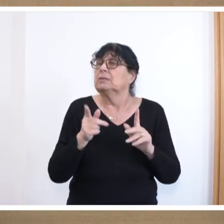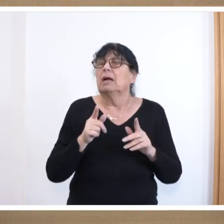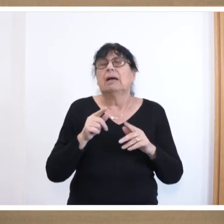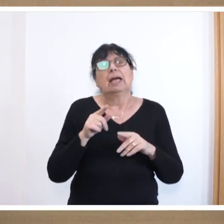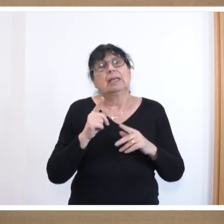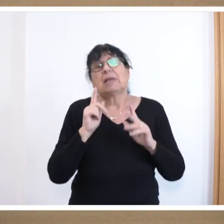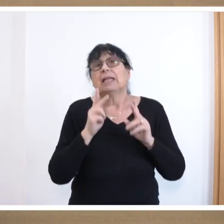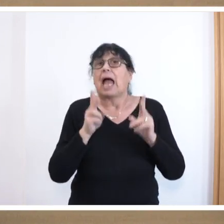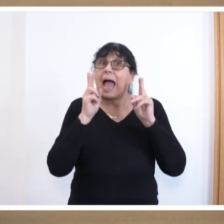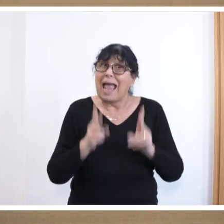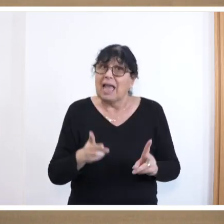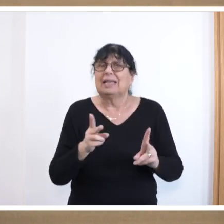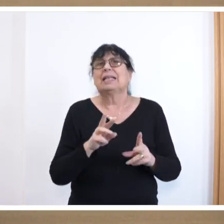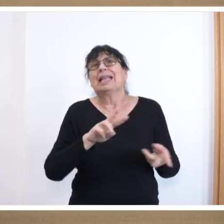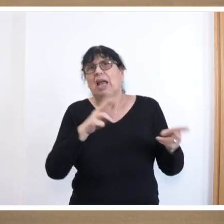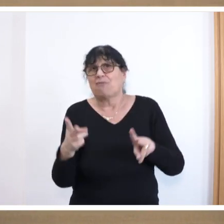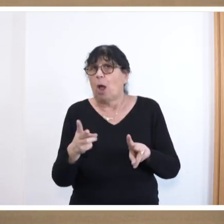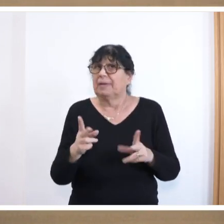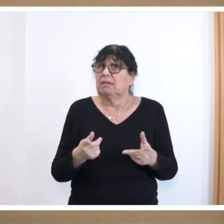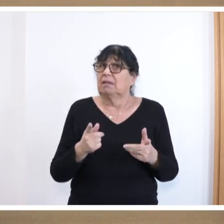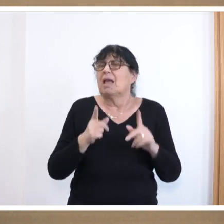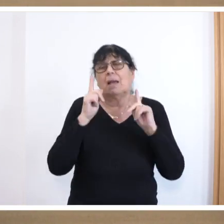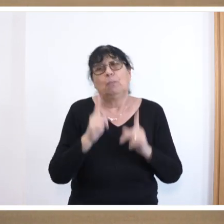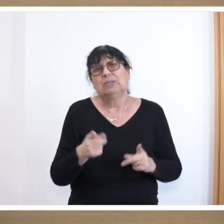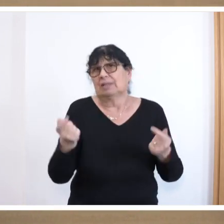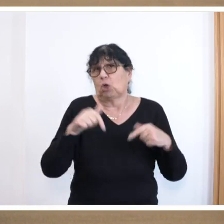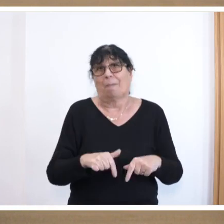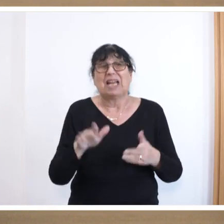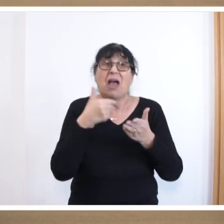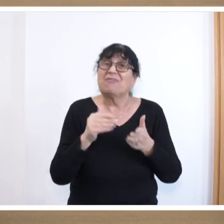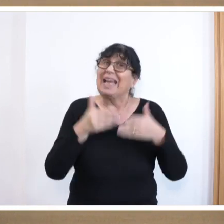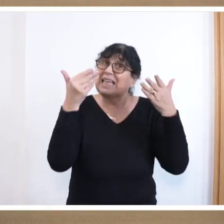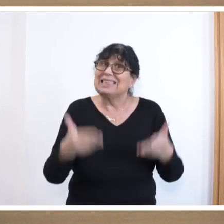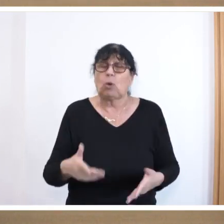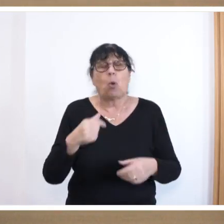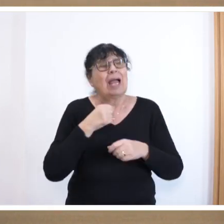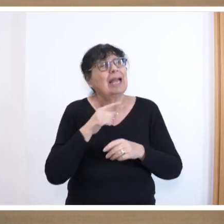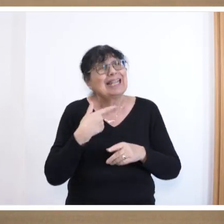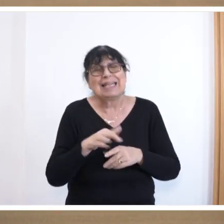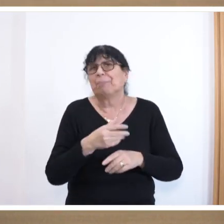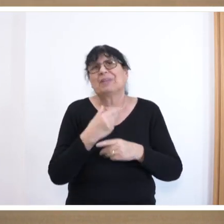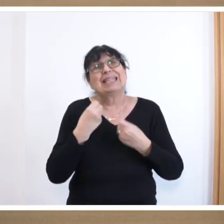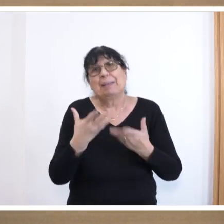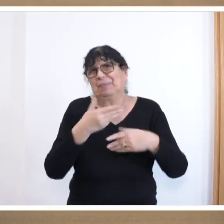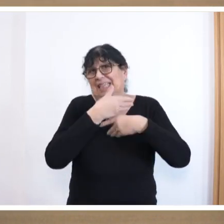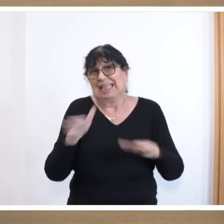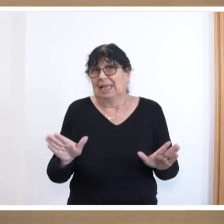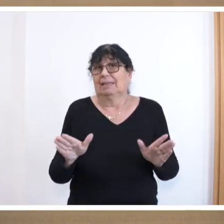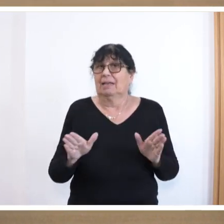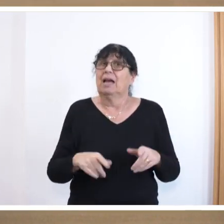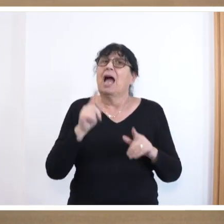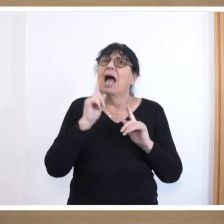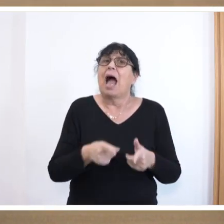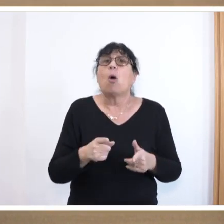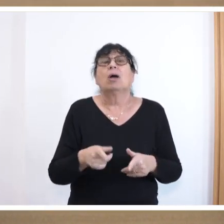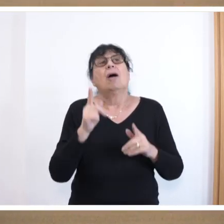an echten Reformen. Es kann kein Weiterzug geben. Es wird auch nicht reichen, in den vergangenen Krisen der Stiftung zu wühlen,